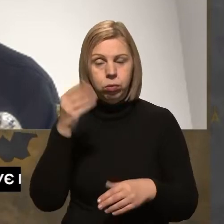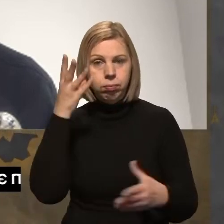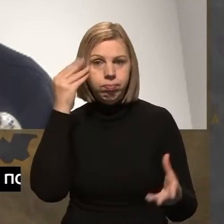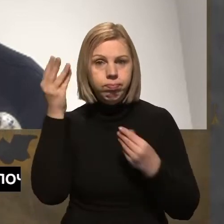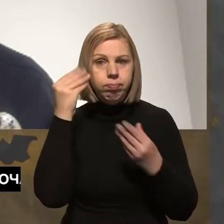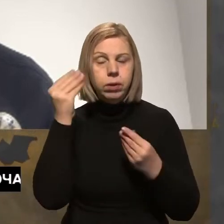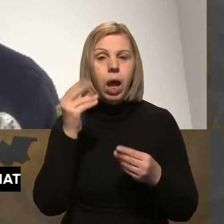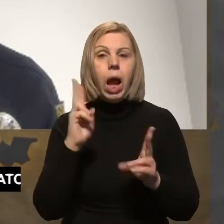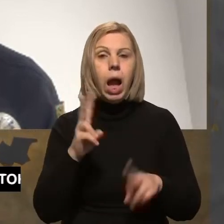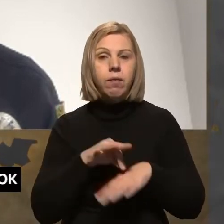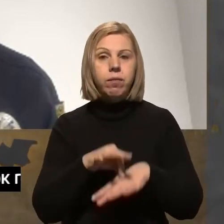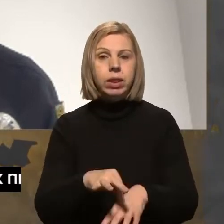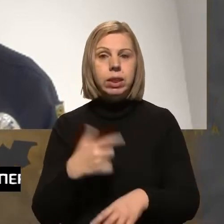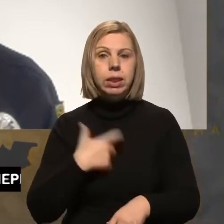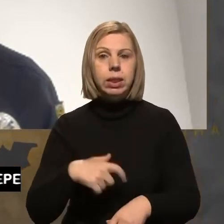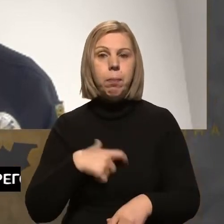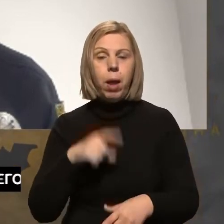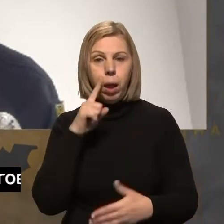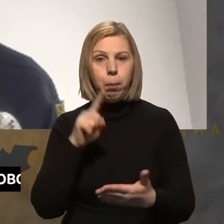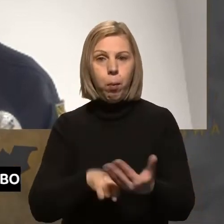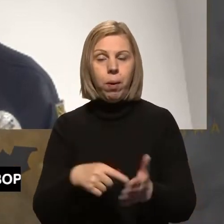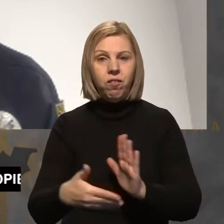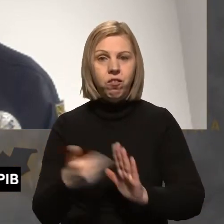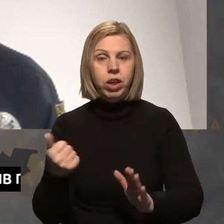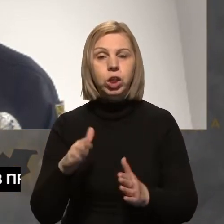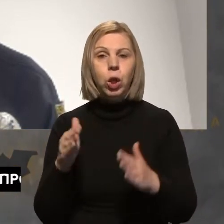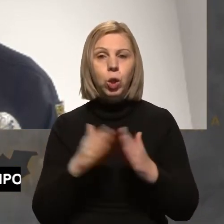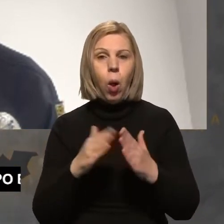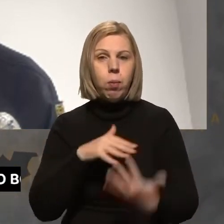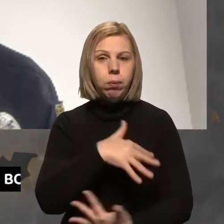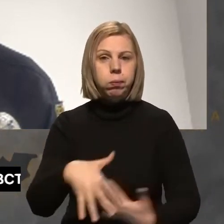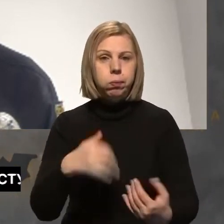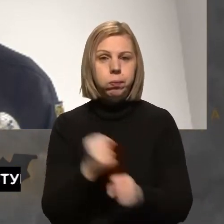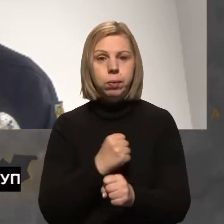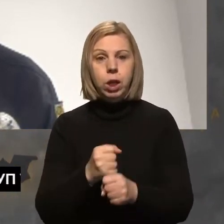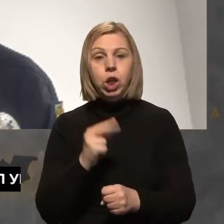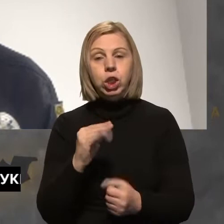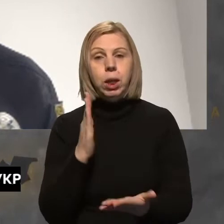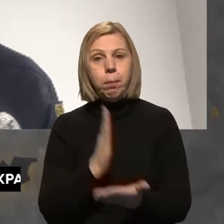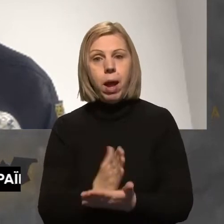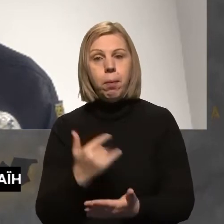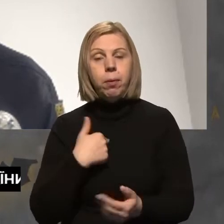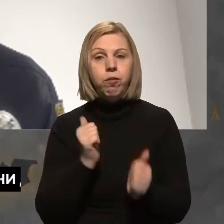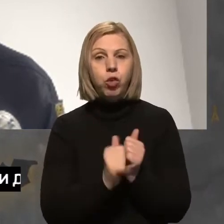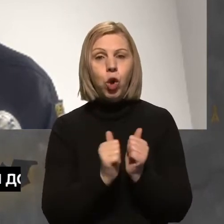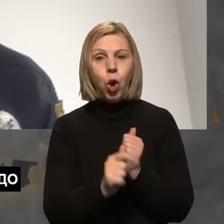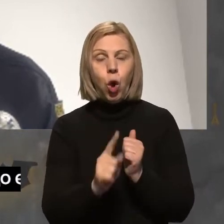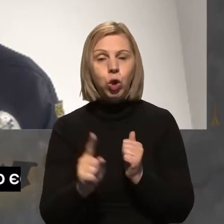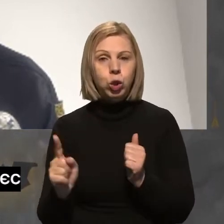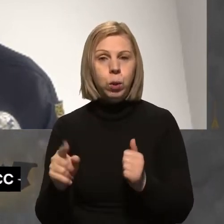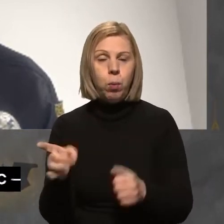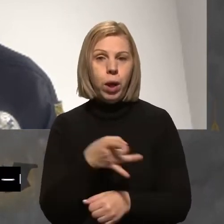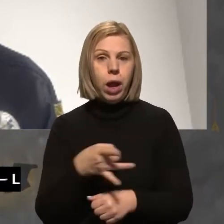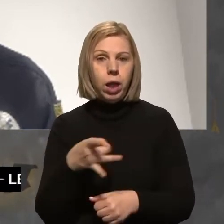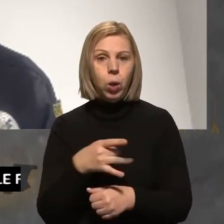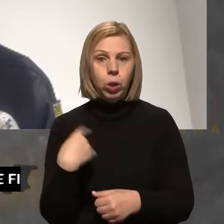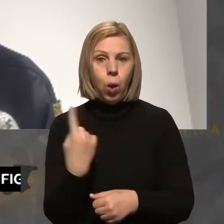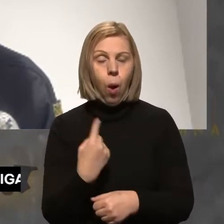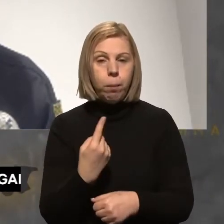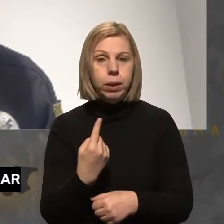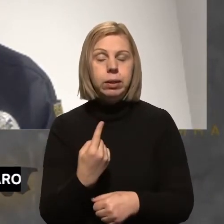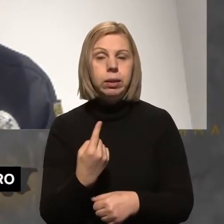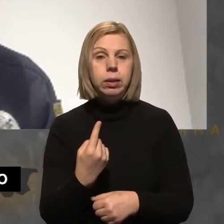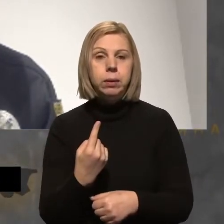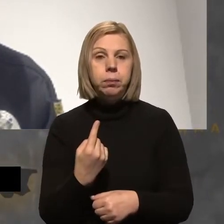як вести себе в такій ситуації, коли вони потрапляють на виклик щодо домашнього насильства? І чи маємо ми в кожному, бодай, районі, області